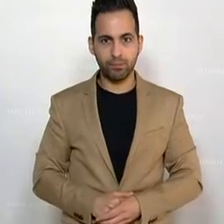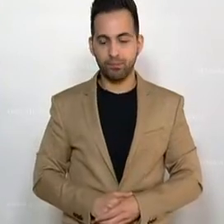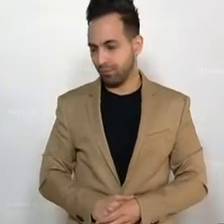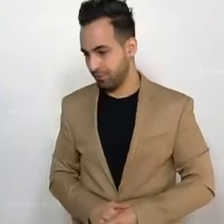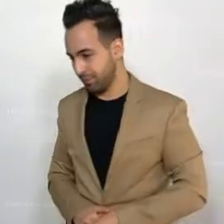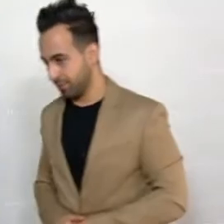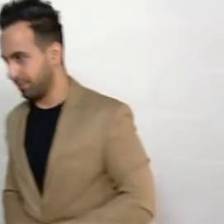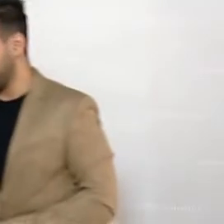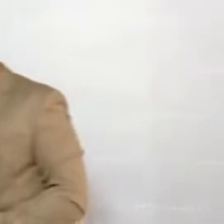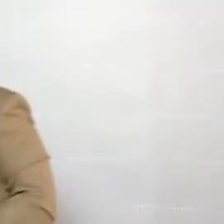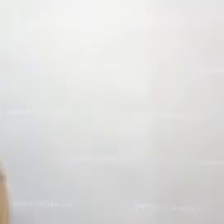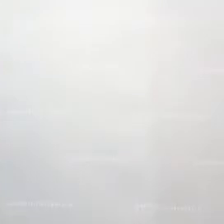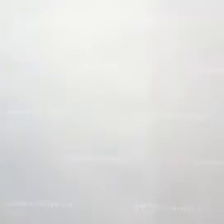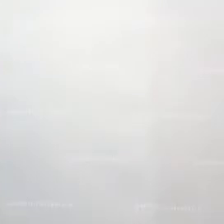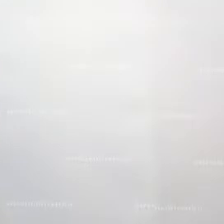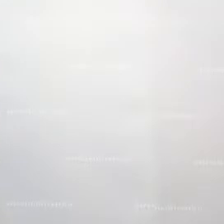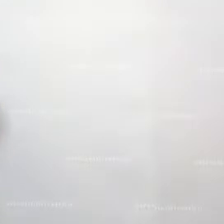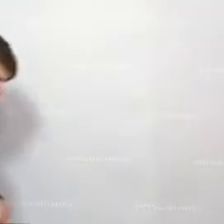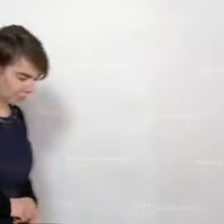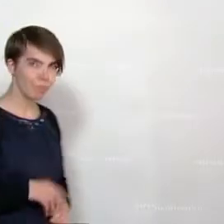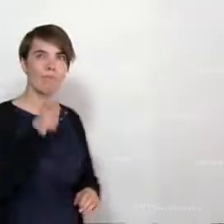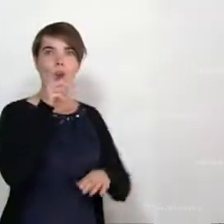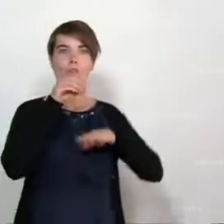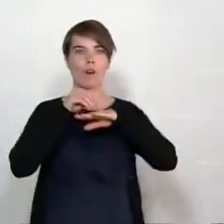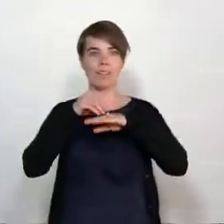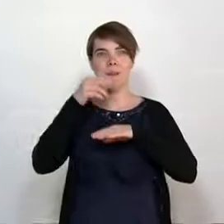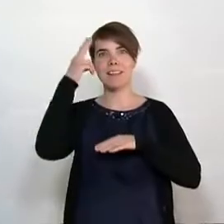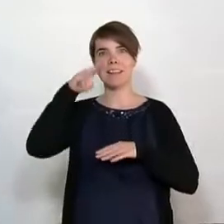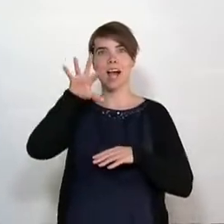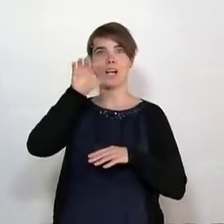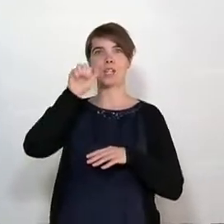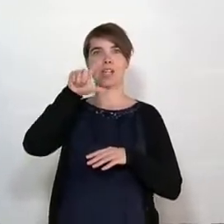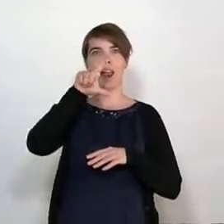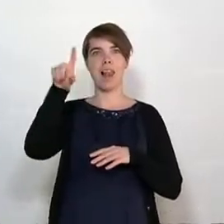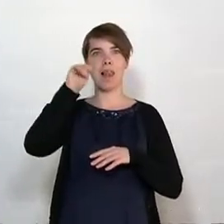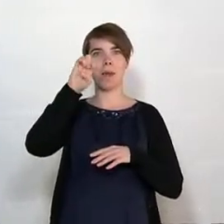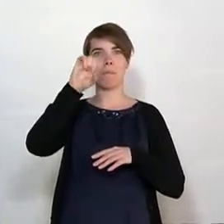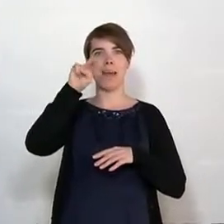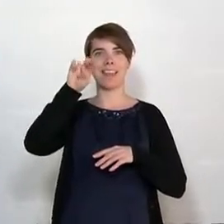Nach dem Klubobmann der Freiheitlichen kommt der grüne Gesundheitssprecher Ralf Schallmeiner.